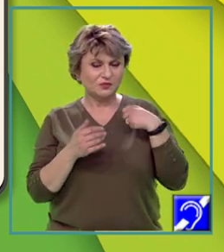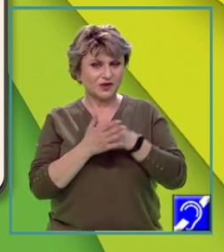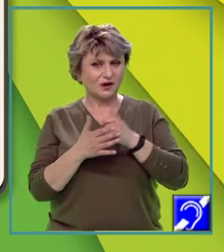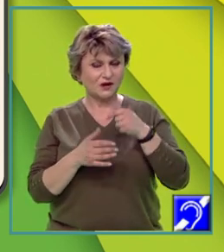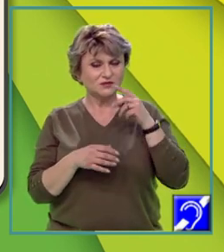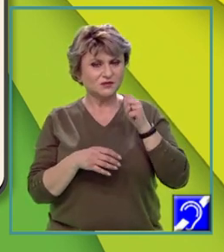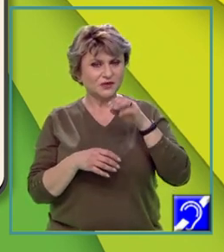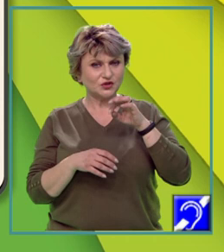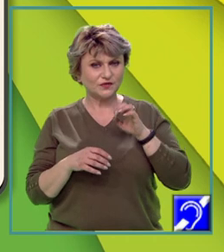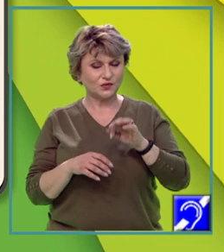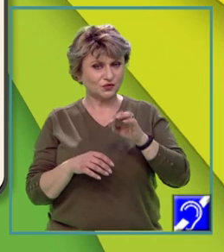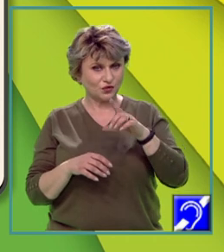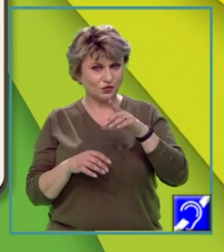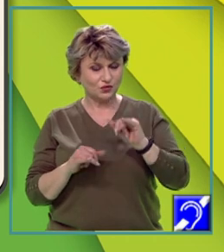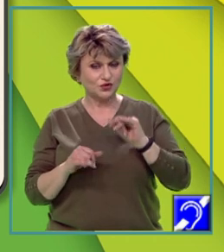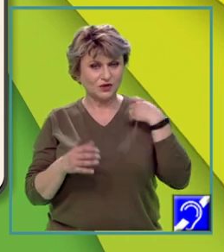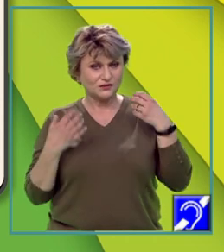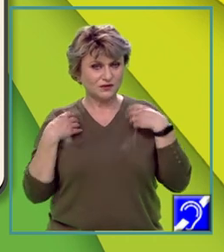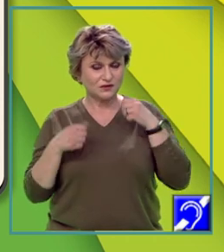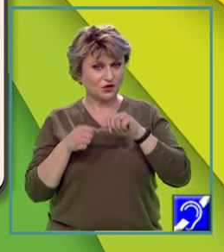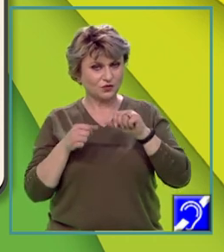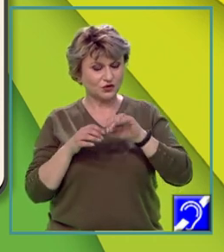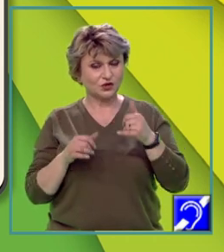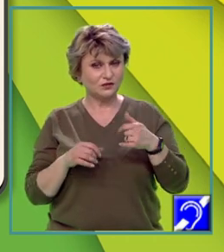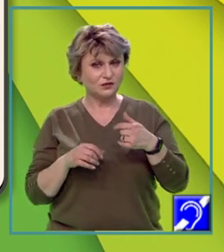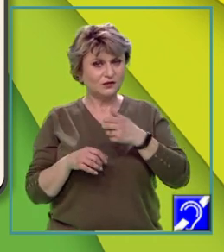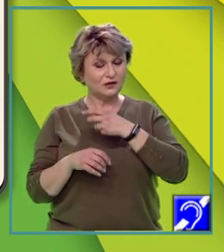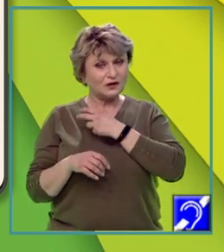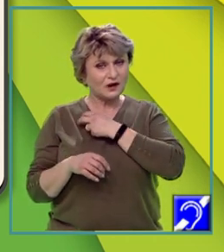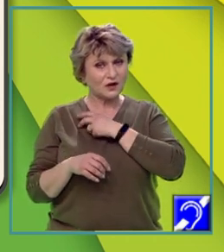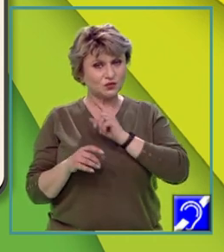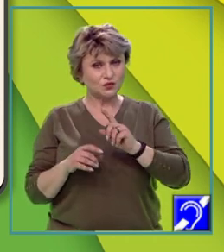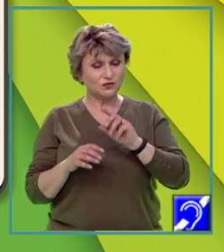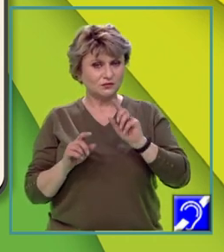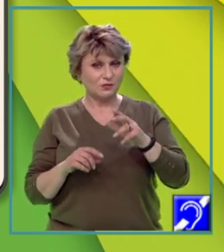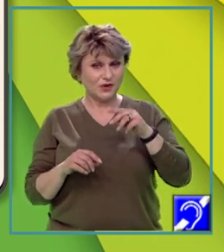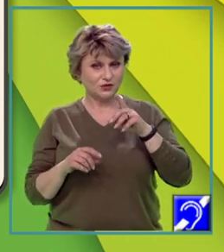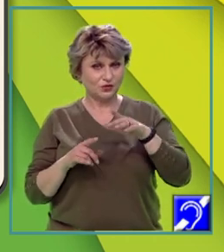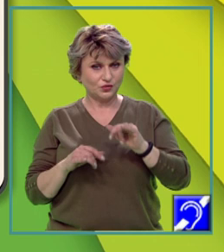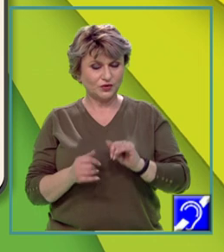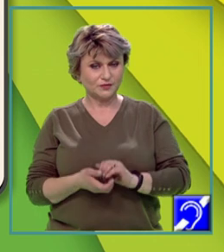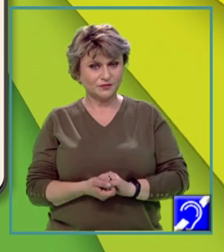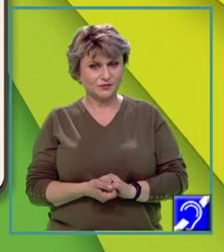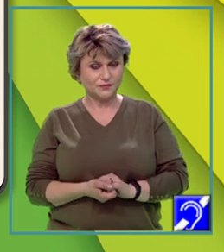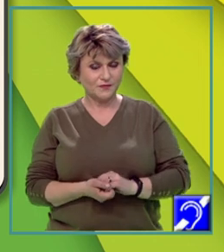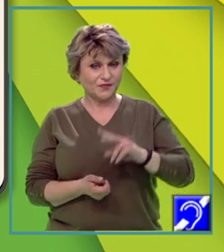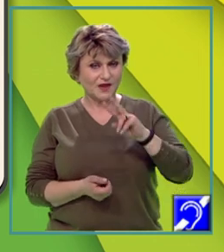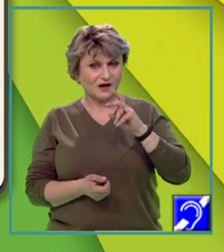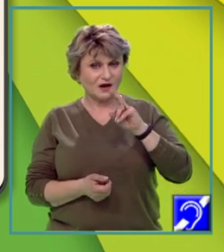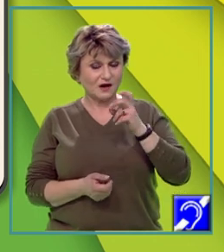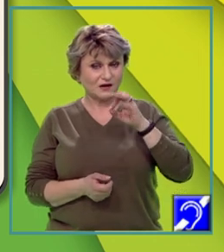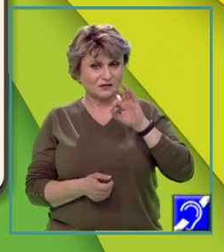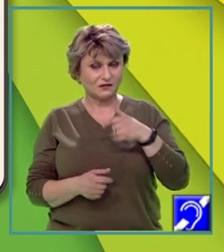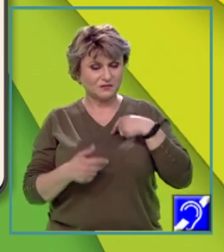solurilor, activitățile economice și gradul de antropizare al mediului. Harta tipurilor de